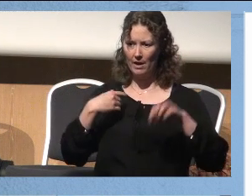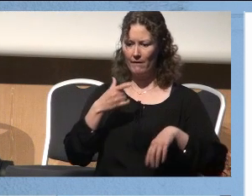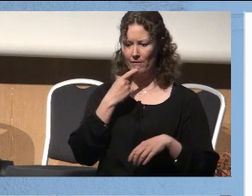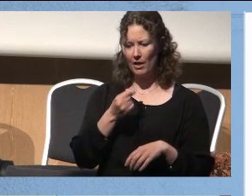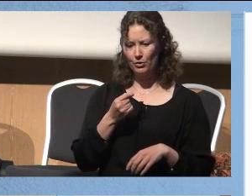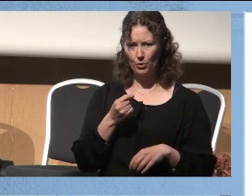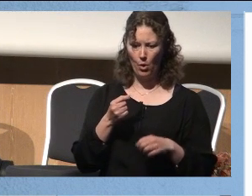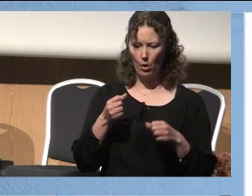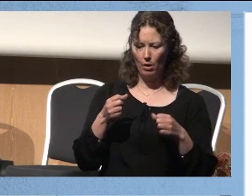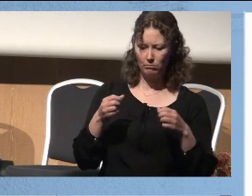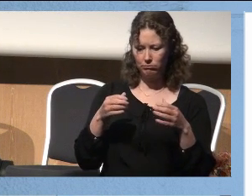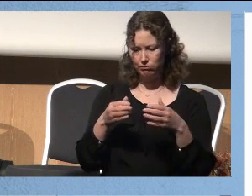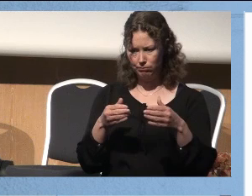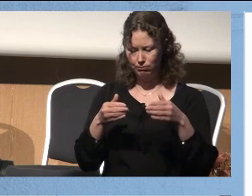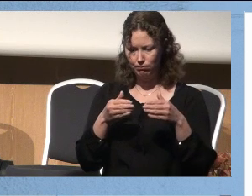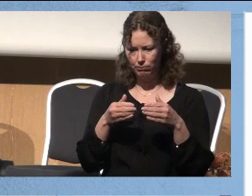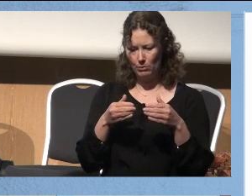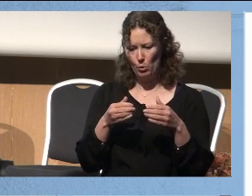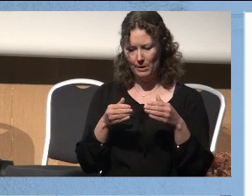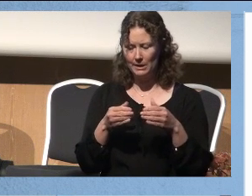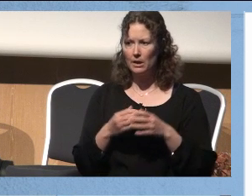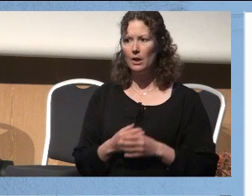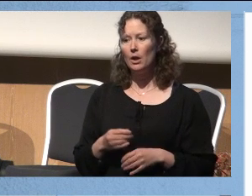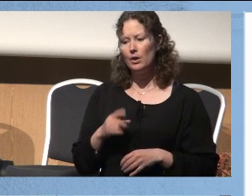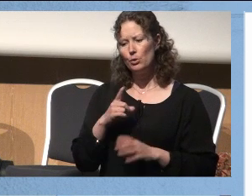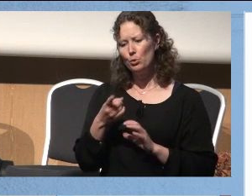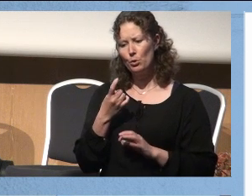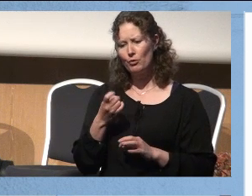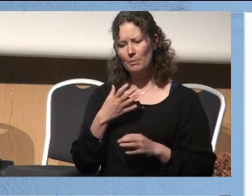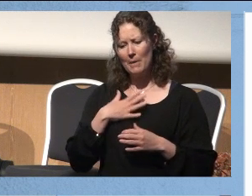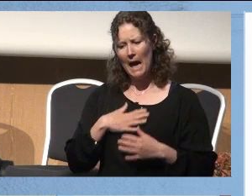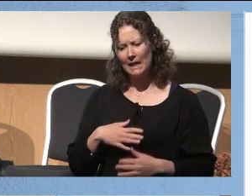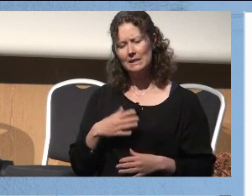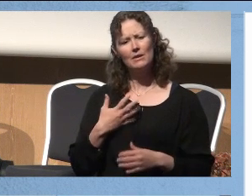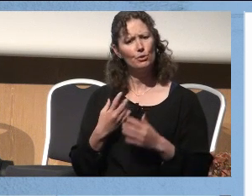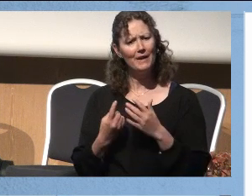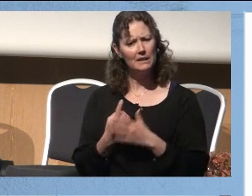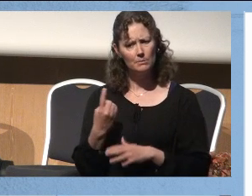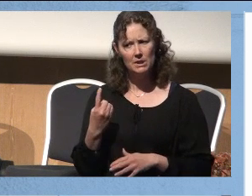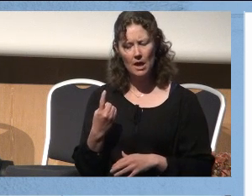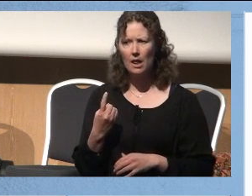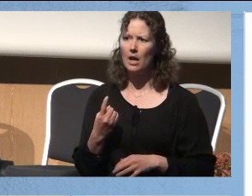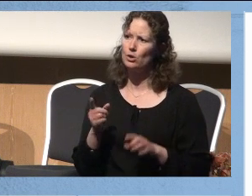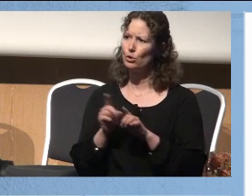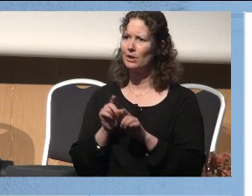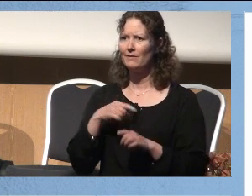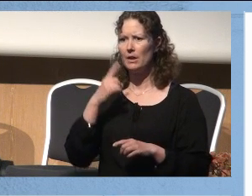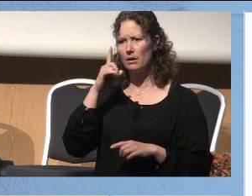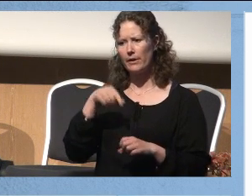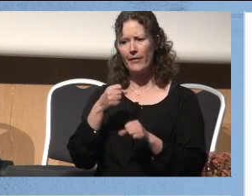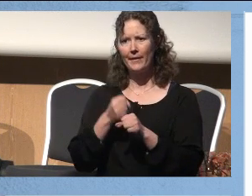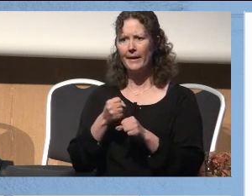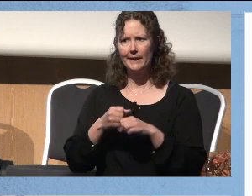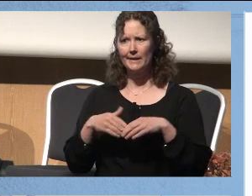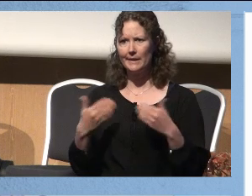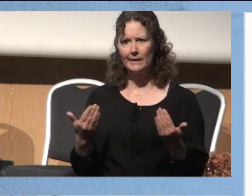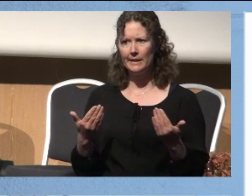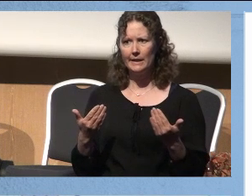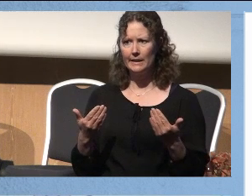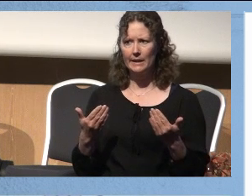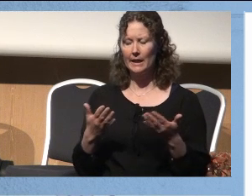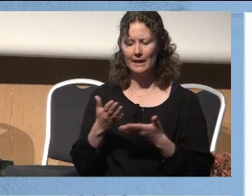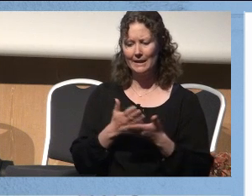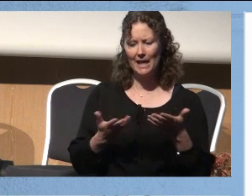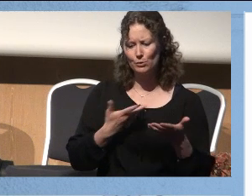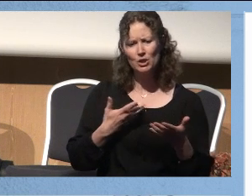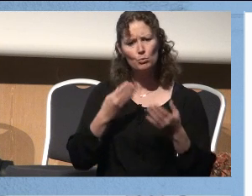litt ute, vi tenker at de utfordringene vi strider med helse, de er så veldig spesielle, at vi kan egentlig ikke dele for mye, det